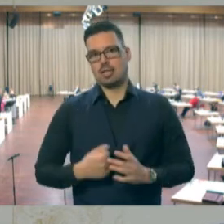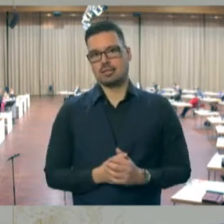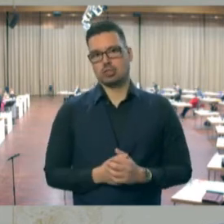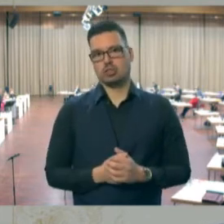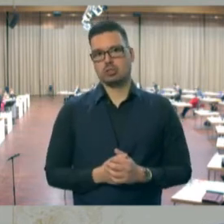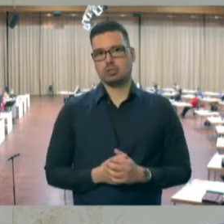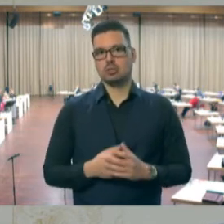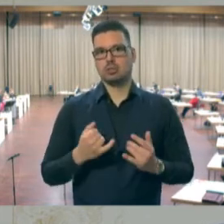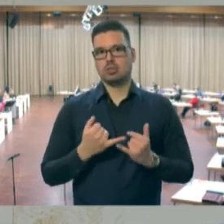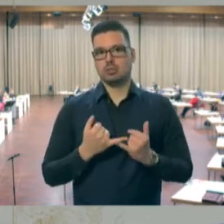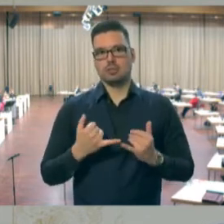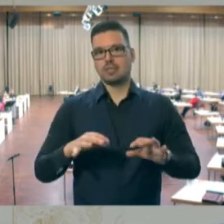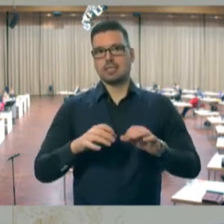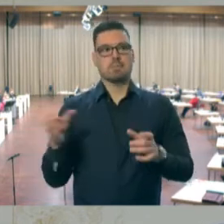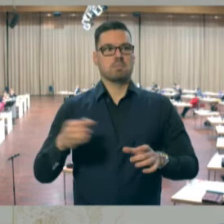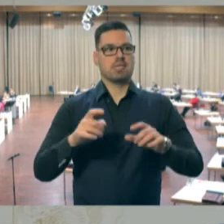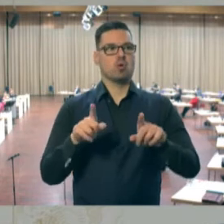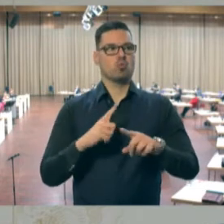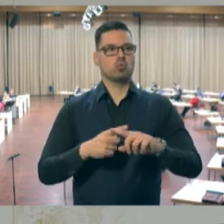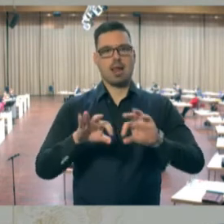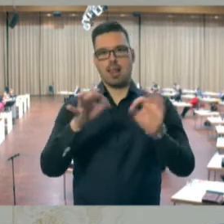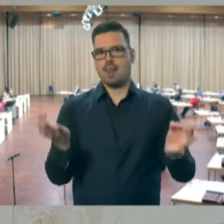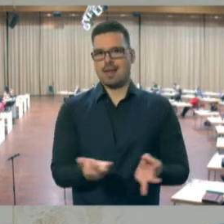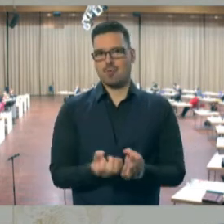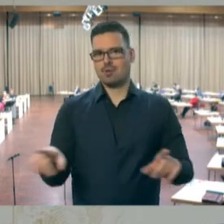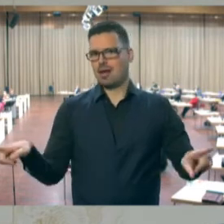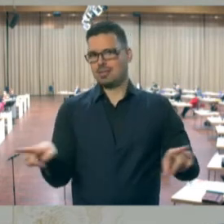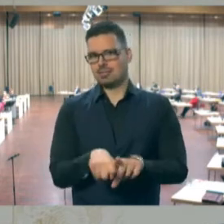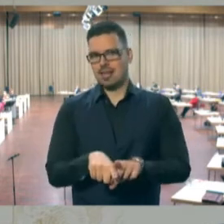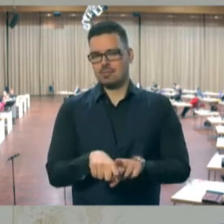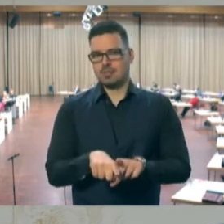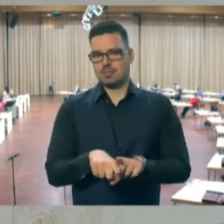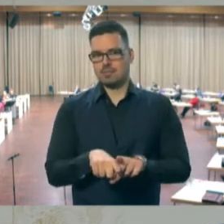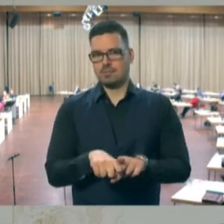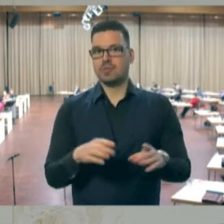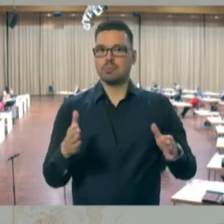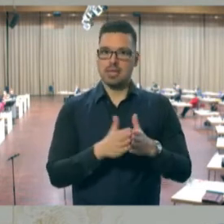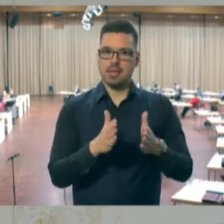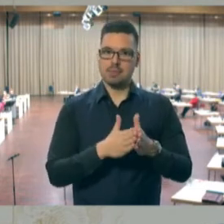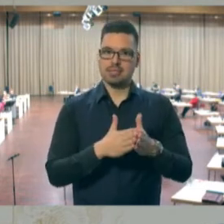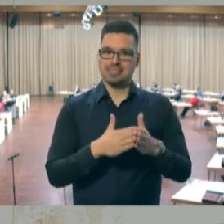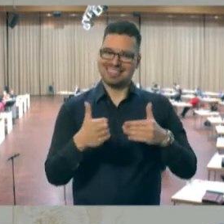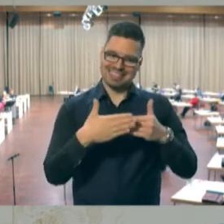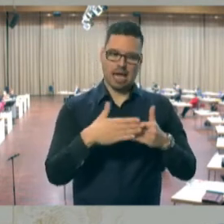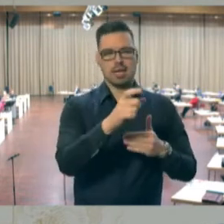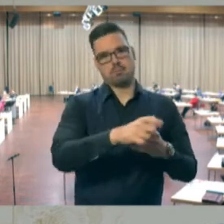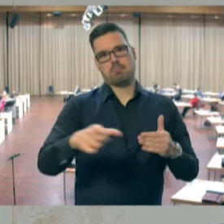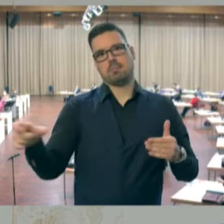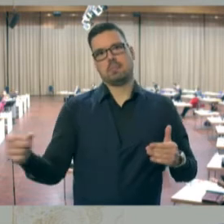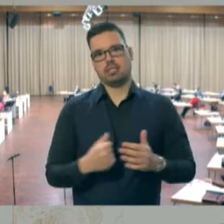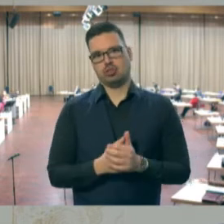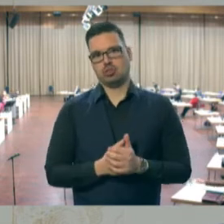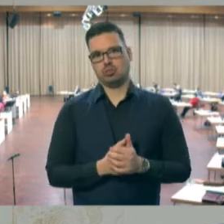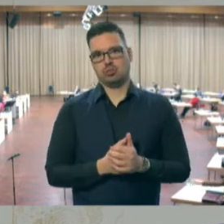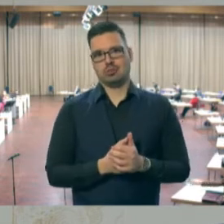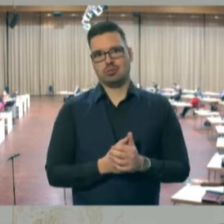wie wir und Leone. Dieses Parlament ist nämlich näher an den Menschen als alle anderen. Das hat auch was